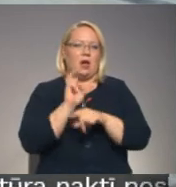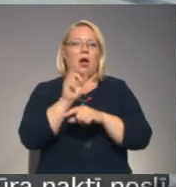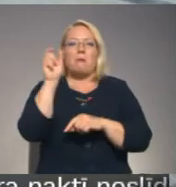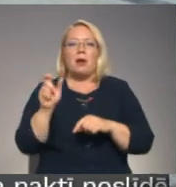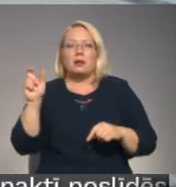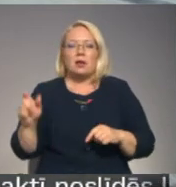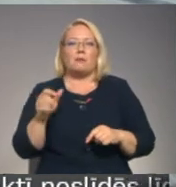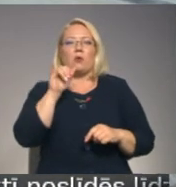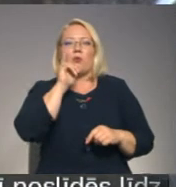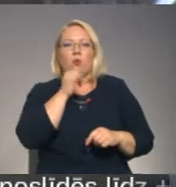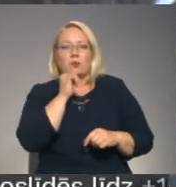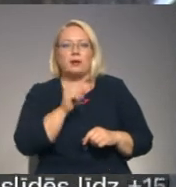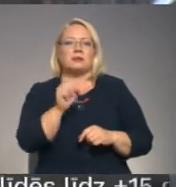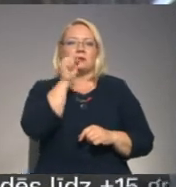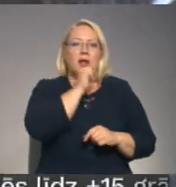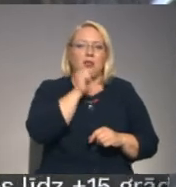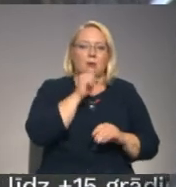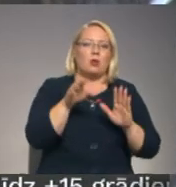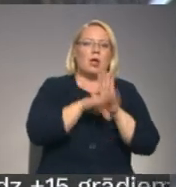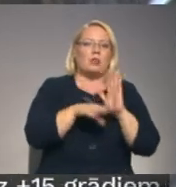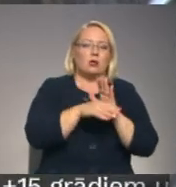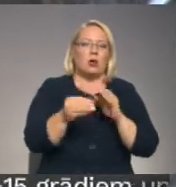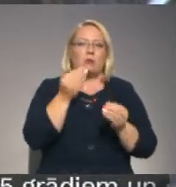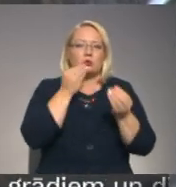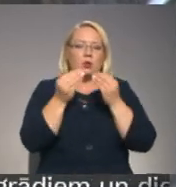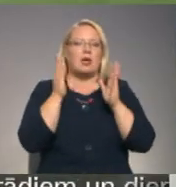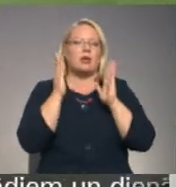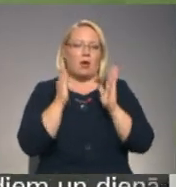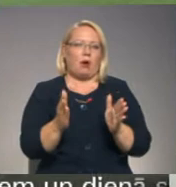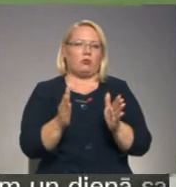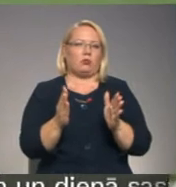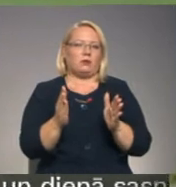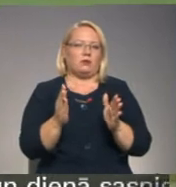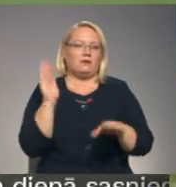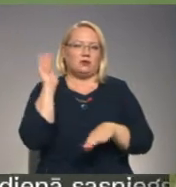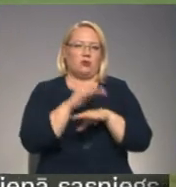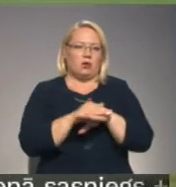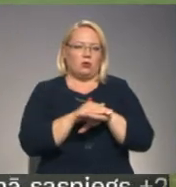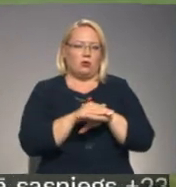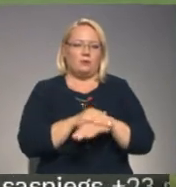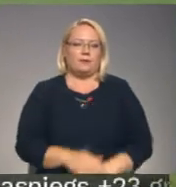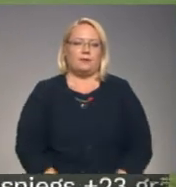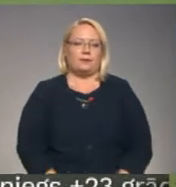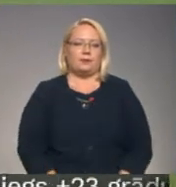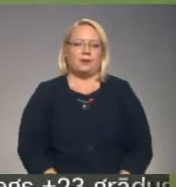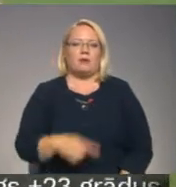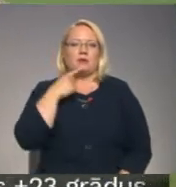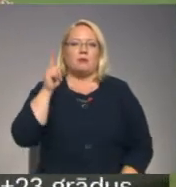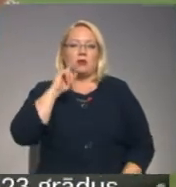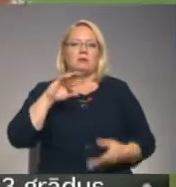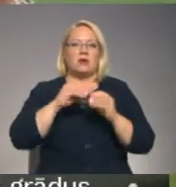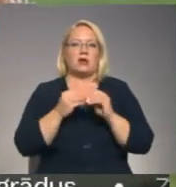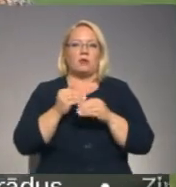ūdenim, saldējumu un elementārām uzkodām ir jābūt pieejama visu. Kas esmu pār to, ka jābūt uzmaiģīgi, ja jāievēro distanci?